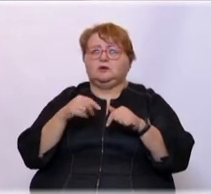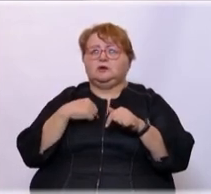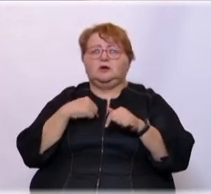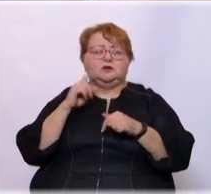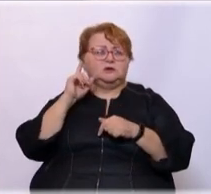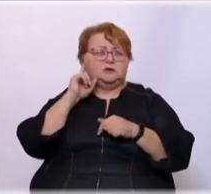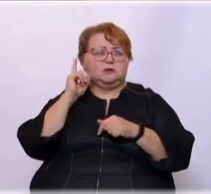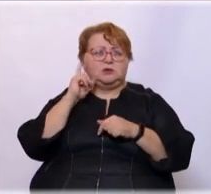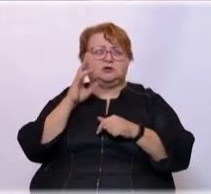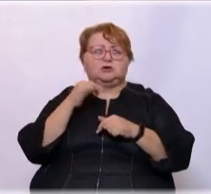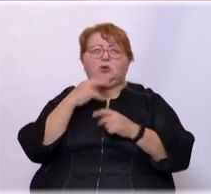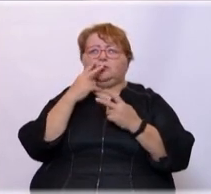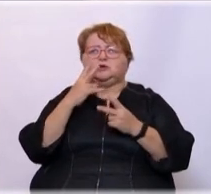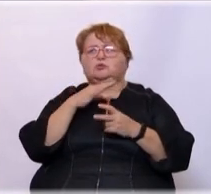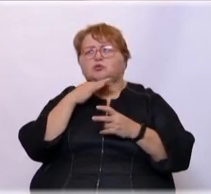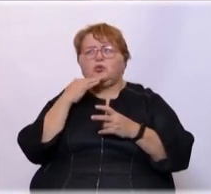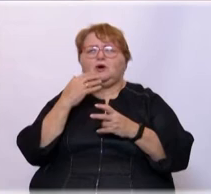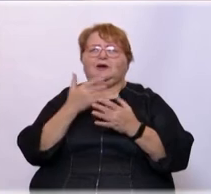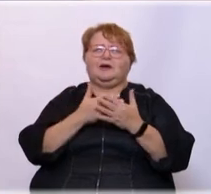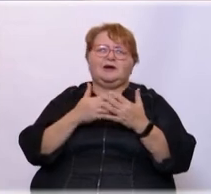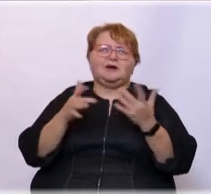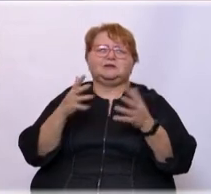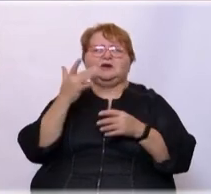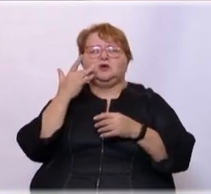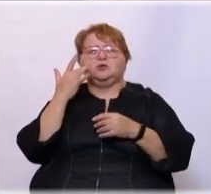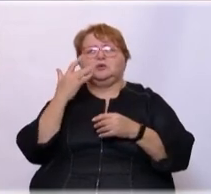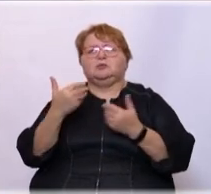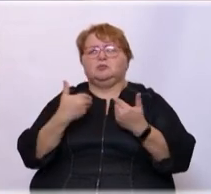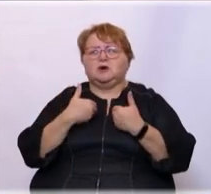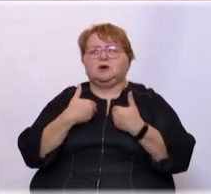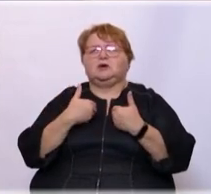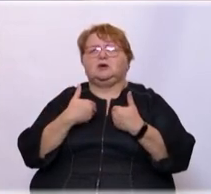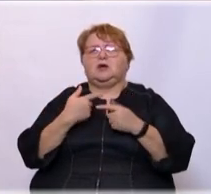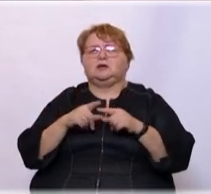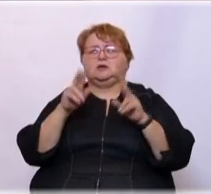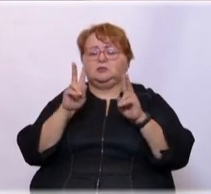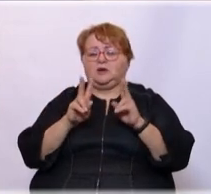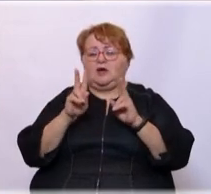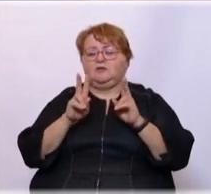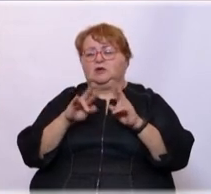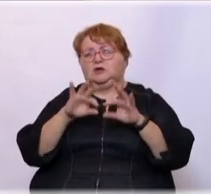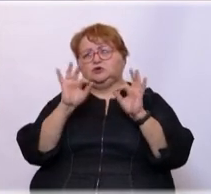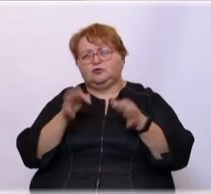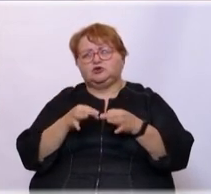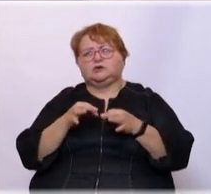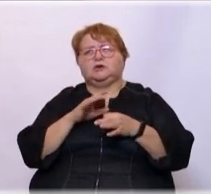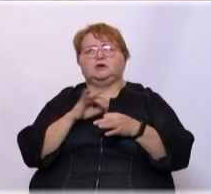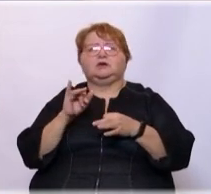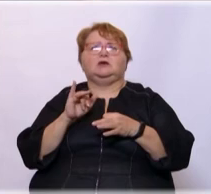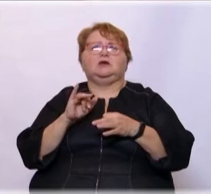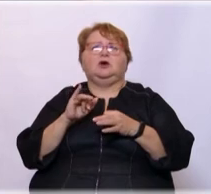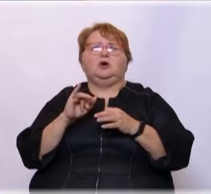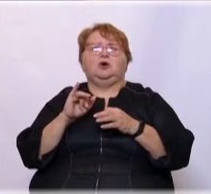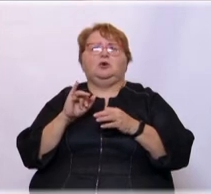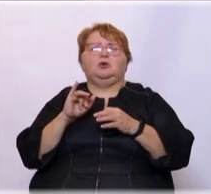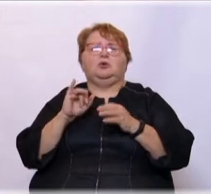понаслышке. Я увидел много всех вещей, которые мы… Эти правила совершенствовали, совершенствовали, и их узаконили